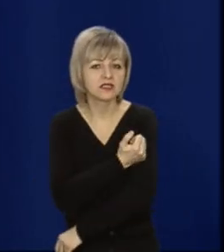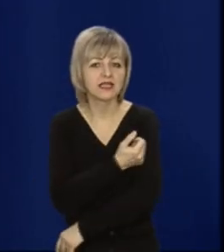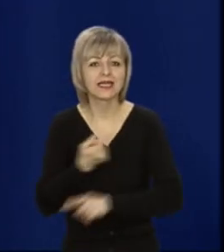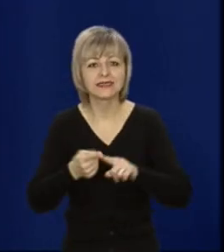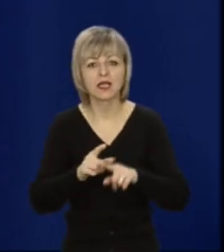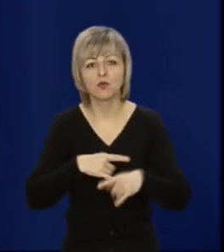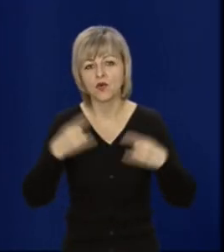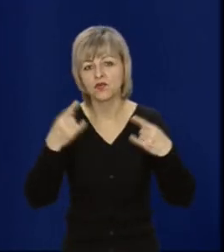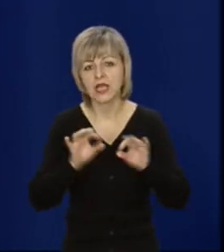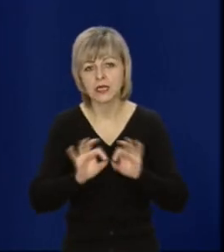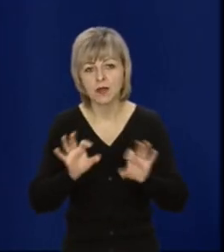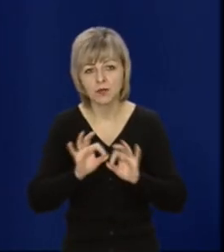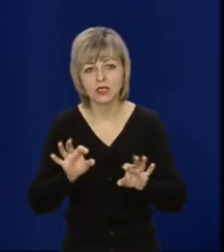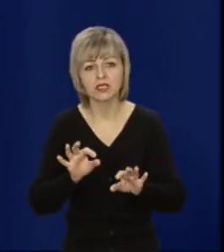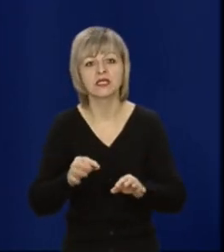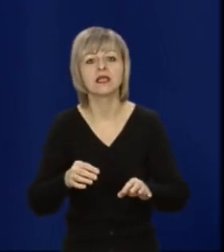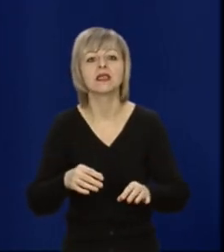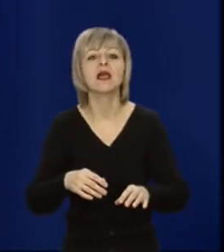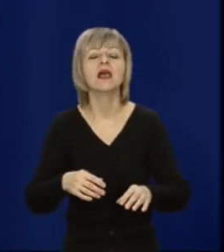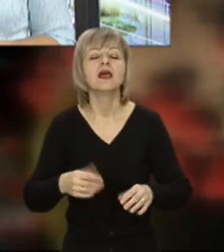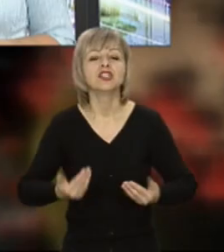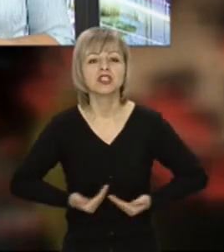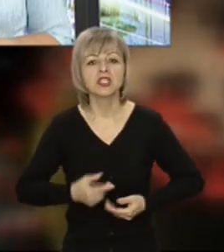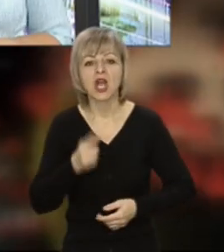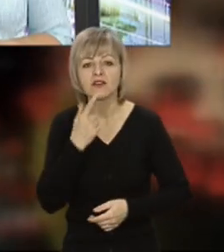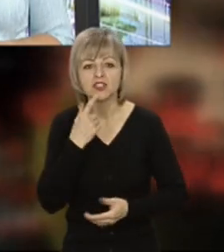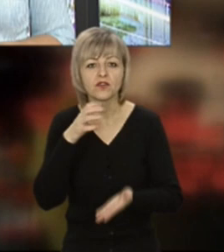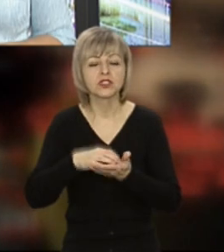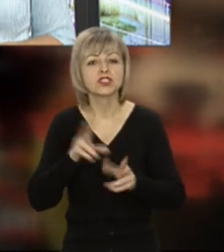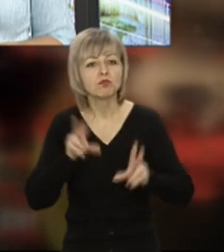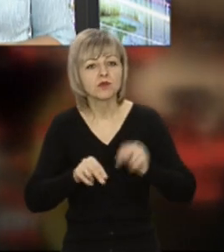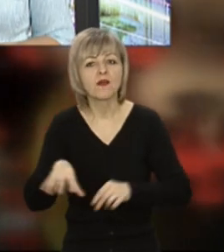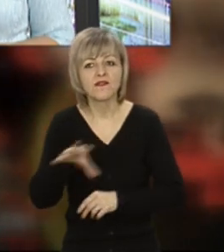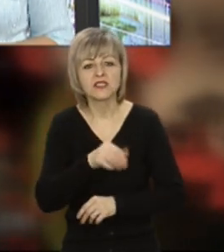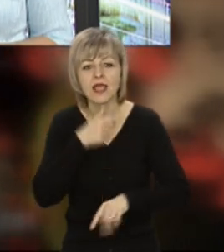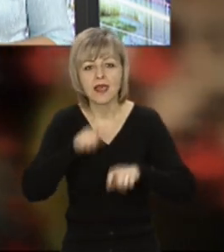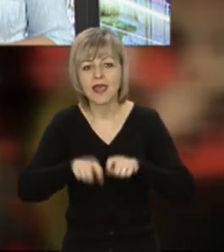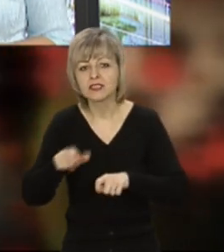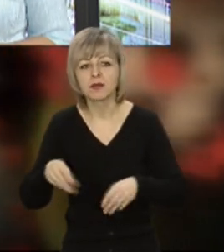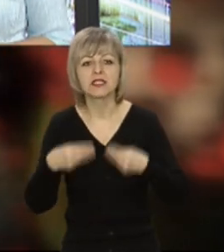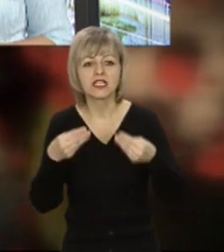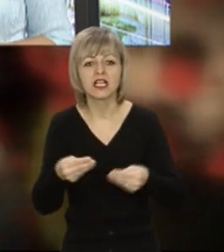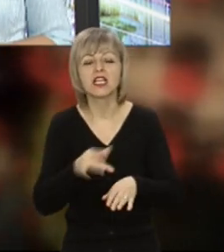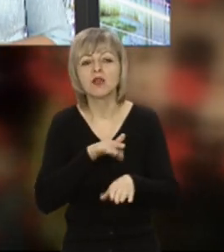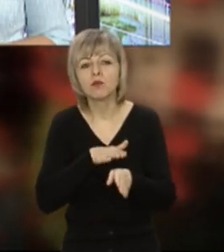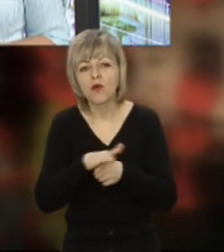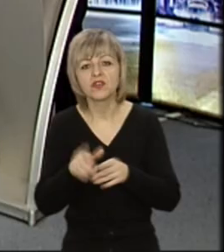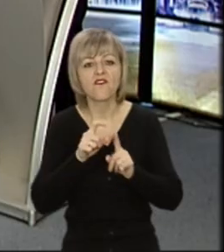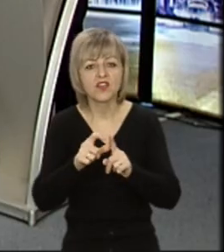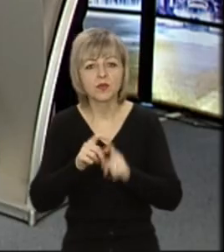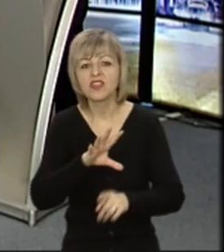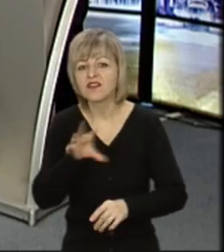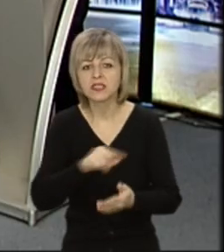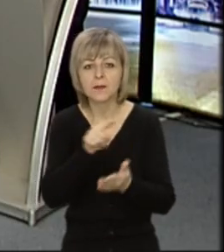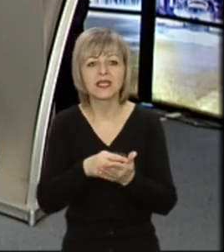Це був телебарафон «Життя у червоній зоні». Сподіваємося, що сьогодні у нашому ефірі усі експерти дали вичерпну відповідь на усі